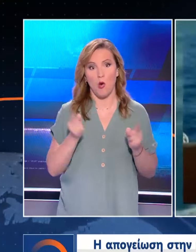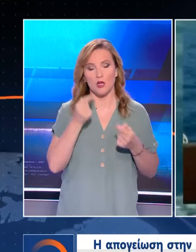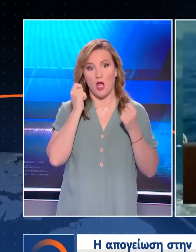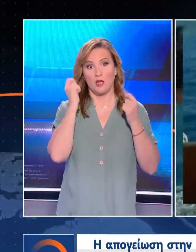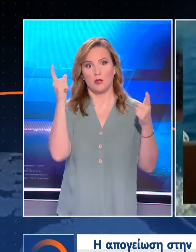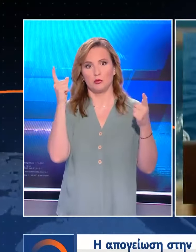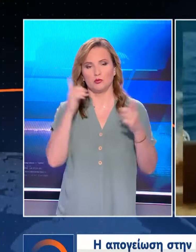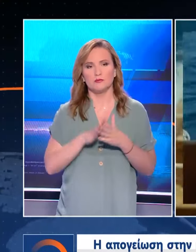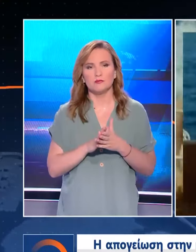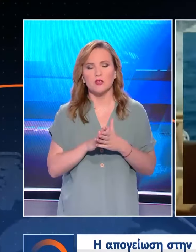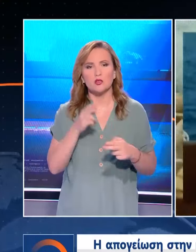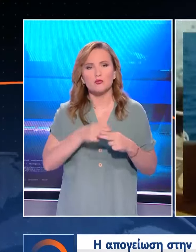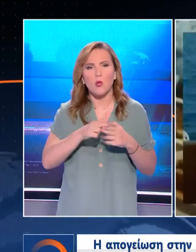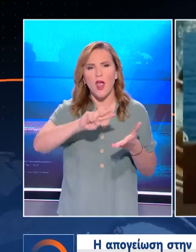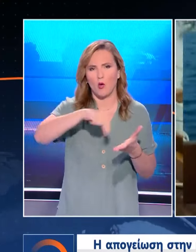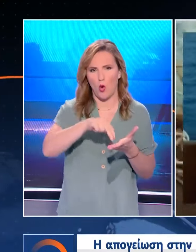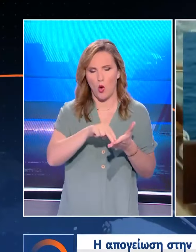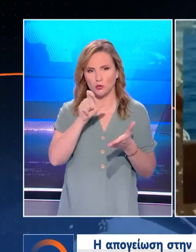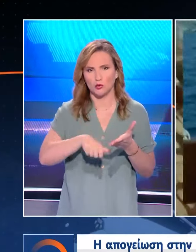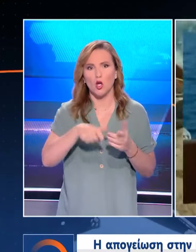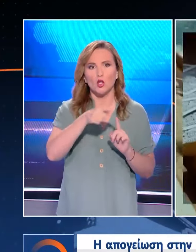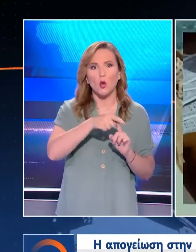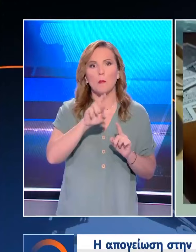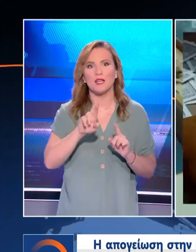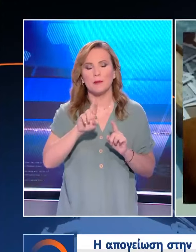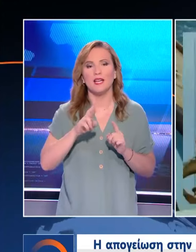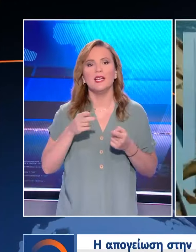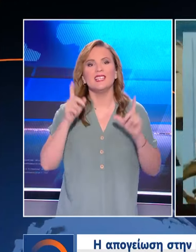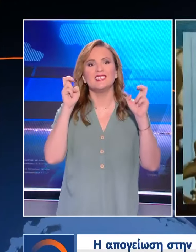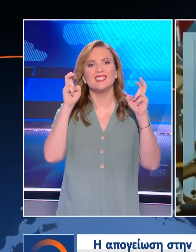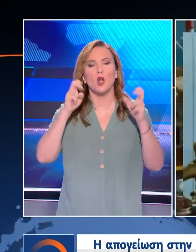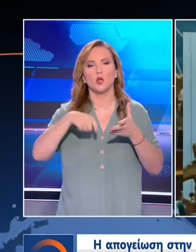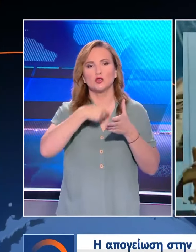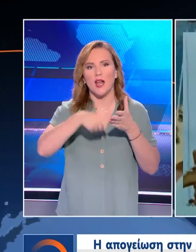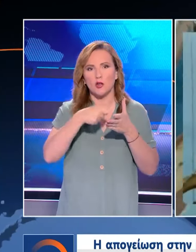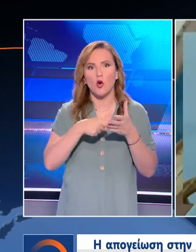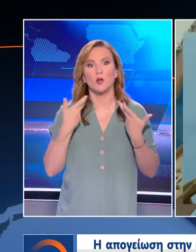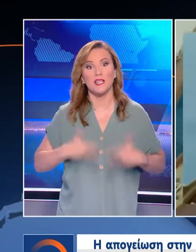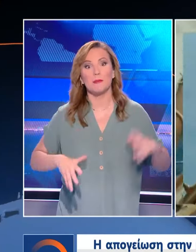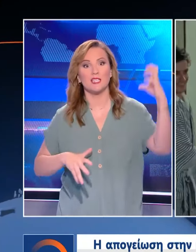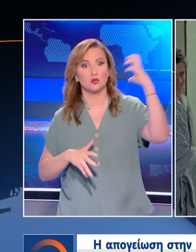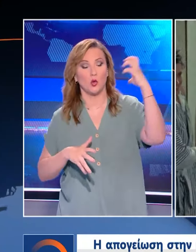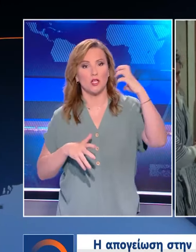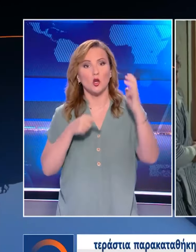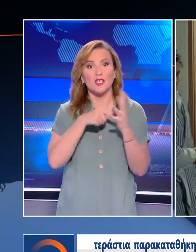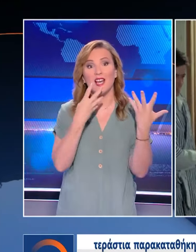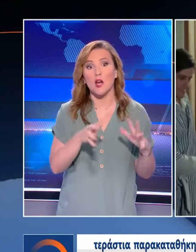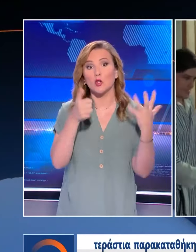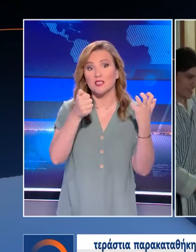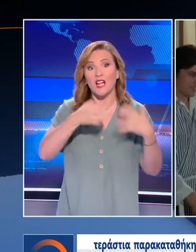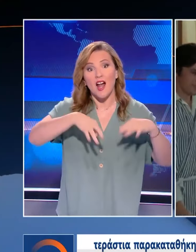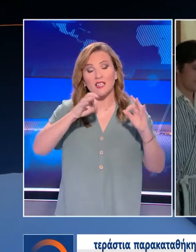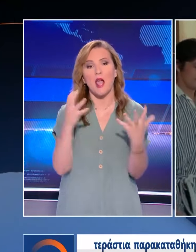Η απογείωση στην καριέρα του ήρθε όταν ετσάρκωσε τον Τόμ Ρίπλη στην ταινία Γυμνής των Ήλιων το 1960. Ο Αλέν Τελόν αφήνει πίσω του τεράστια